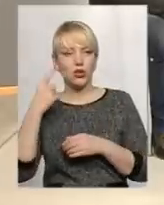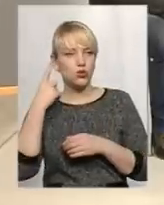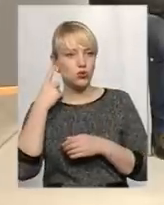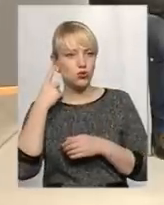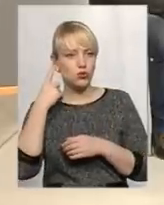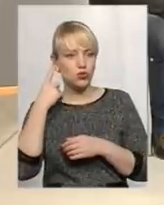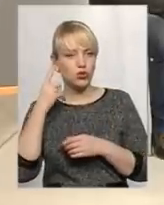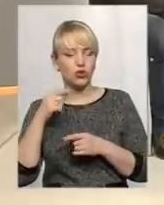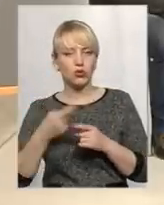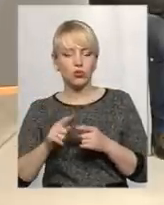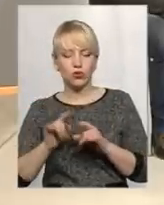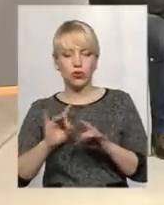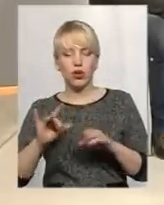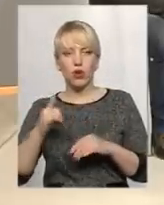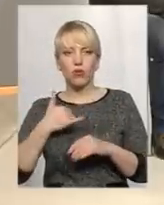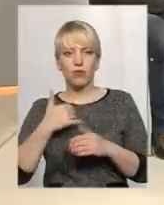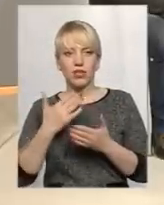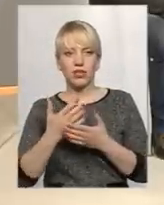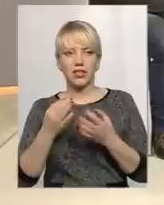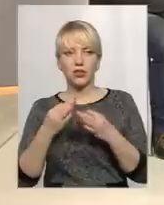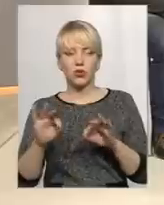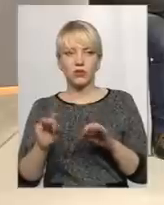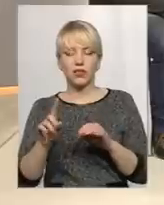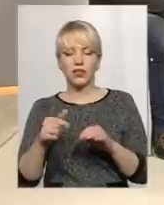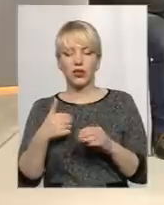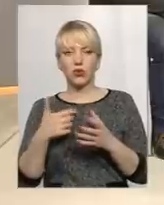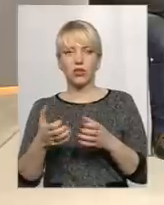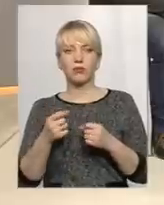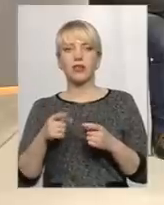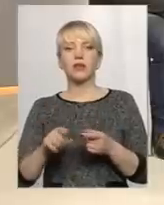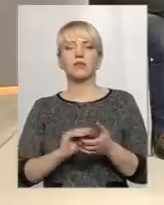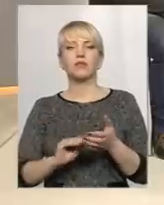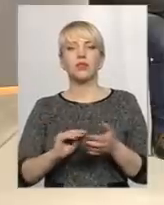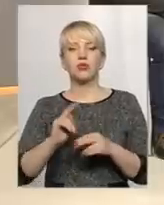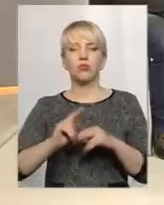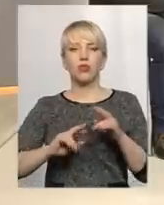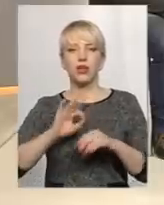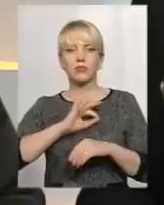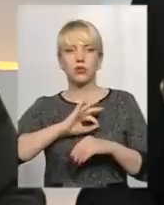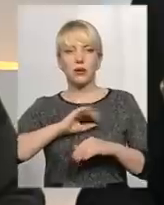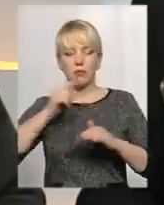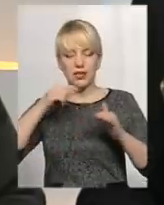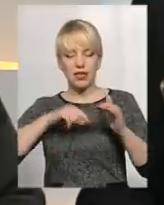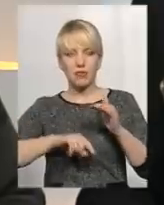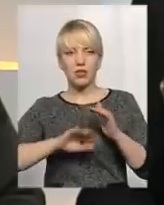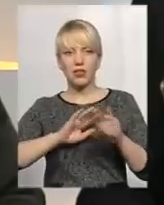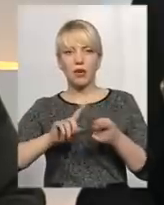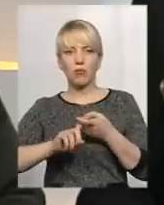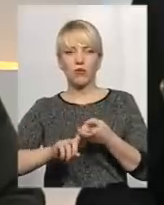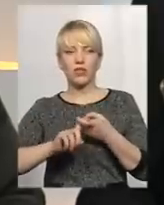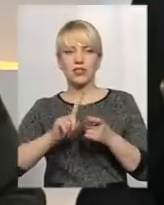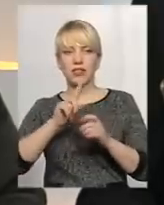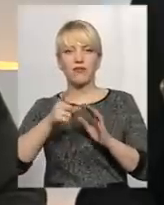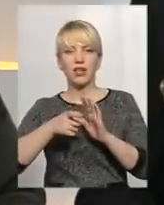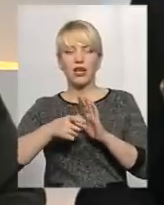тут трактування, у мене є дознан спец, яке отримали, яке пише, будівництво та експлуатація підземних споруд не пов'язана з видобуванням